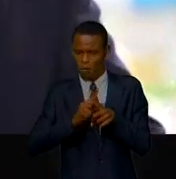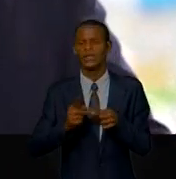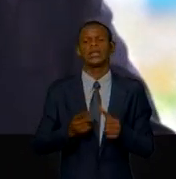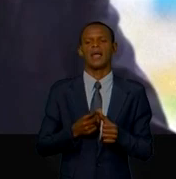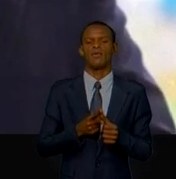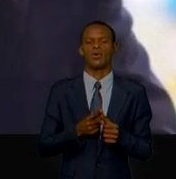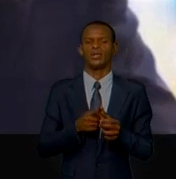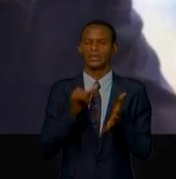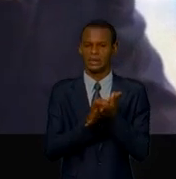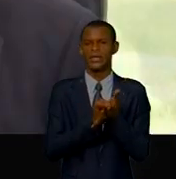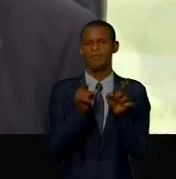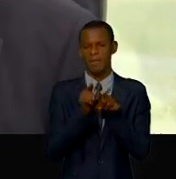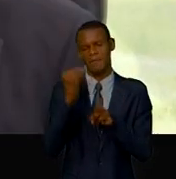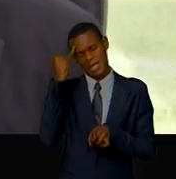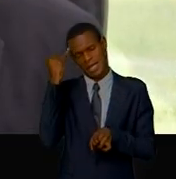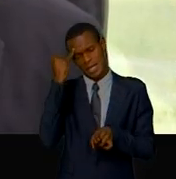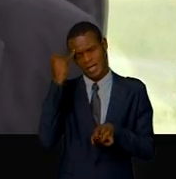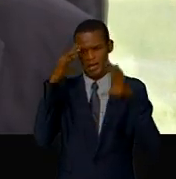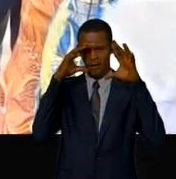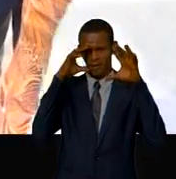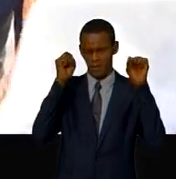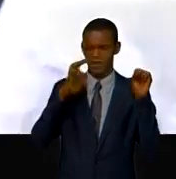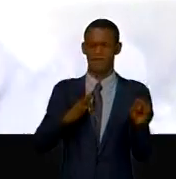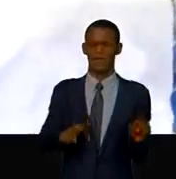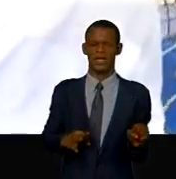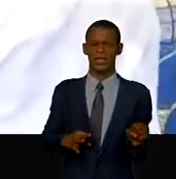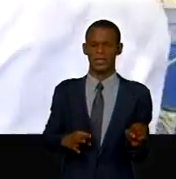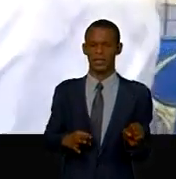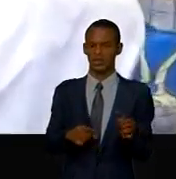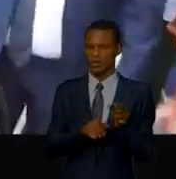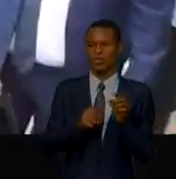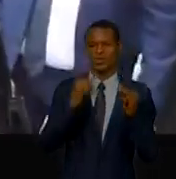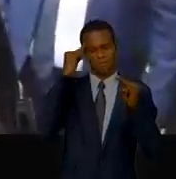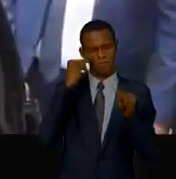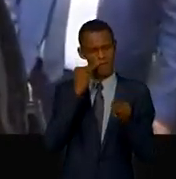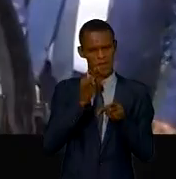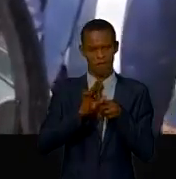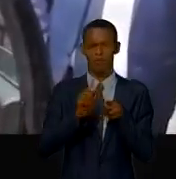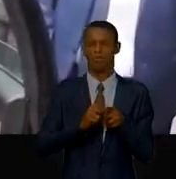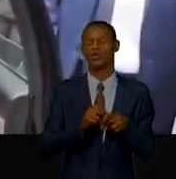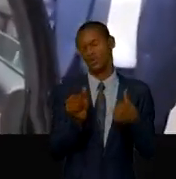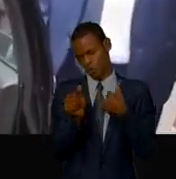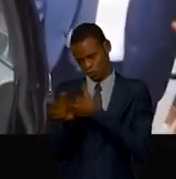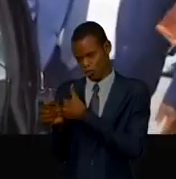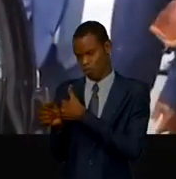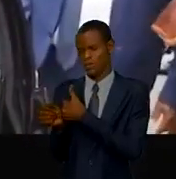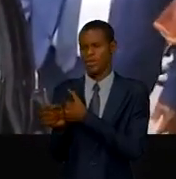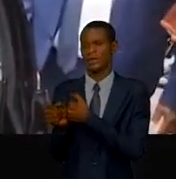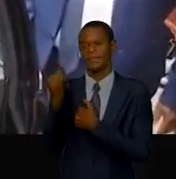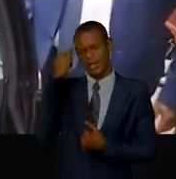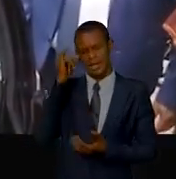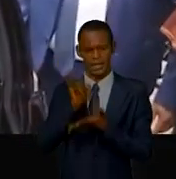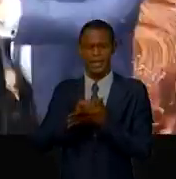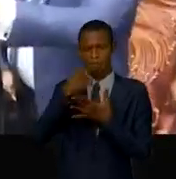l'État, Félix Antoine Tissékédi Tchilombo, matérialisé par le ministre John Tomba pour la création d'une classe moyenne